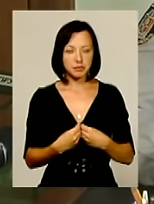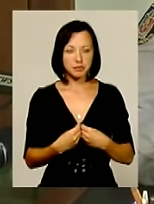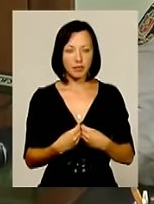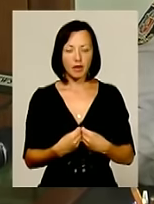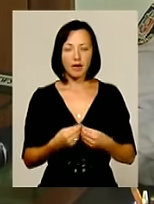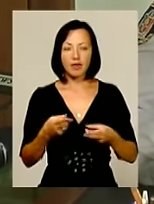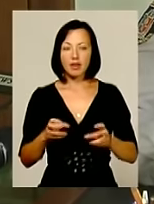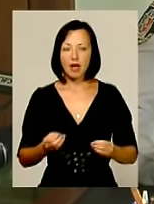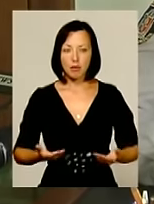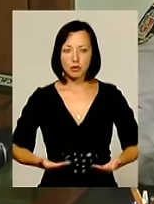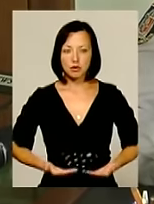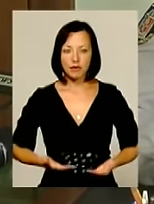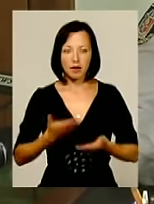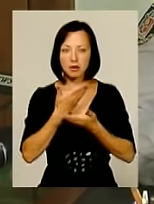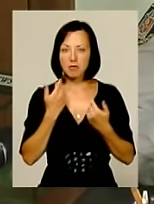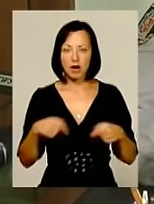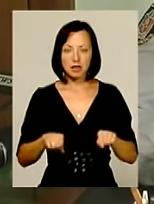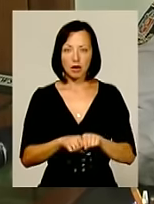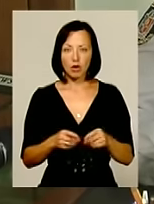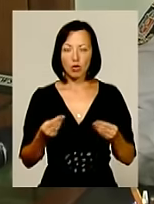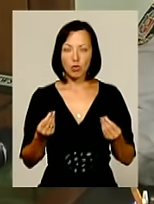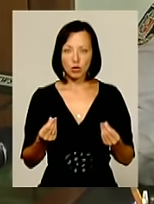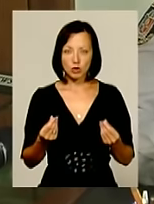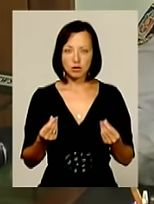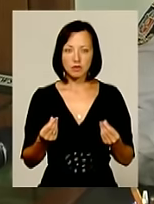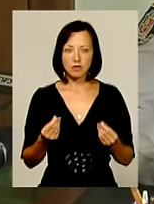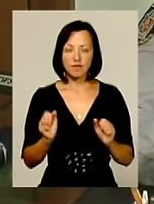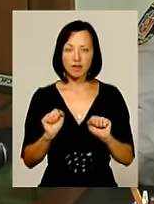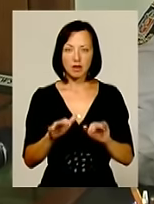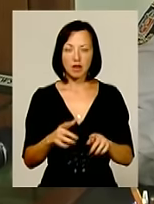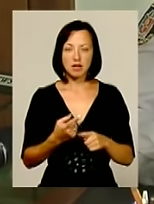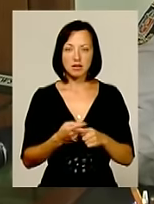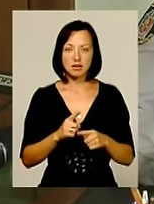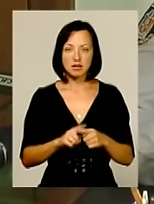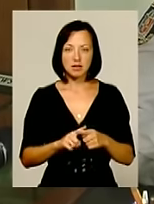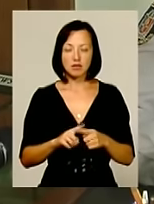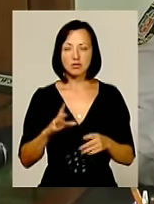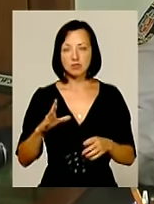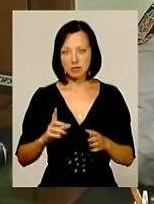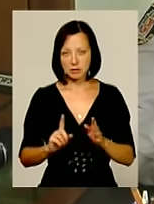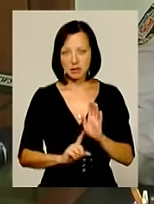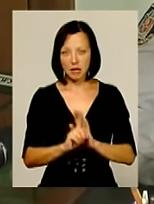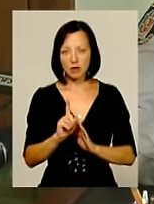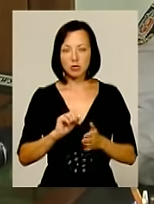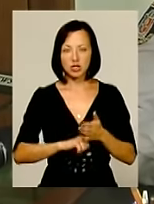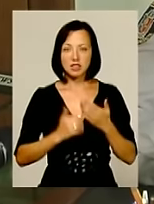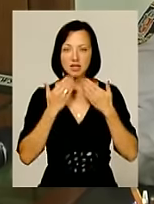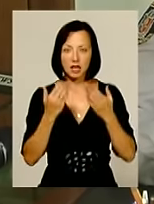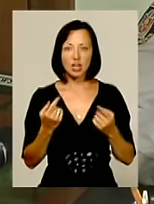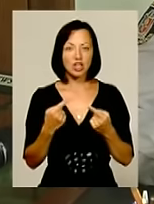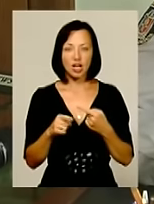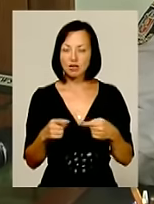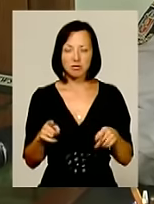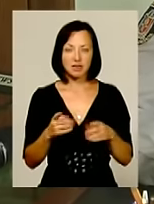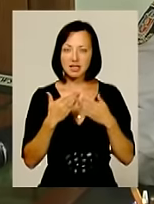якій він проживає, не має таких коштів, щоб було віддати, що стало причиною, можливо, і звернення. Інакше вони не